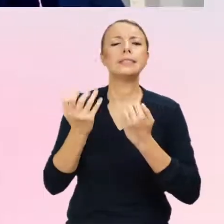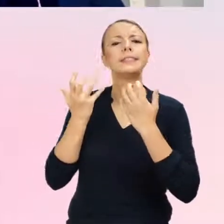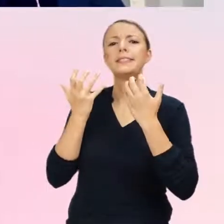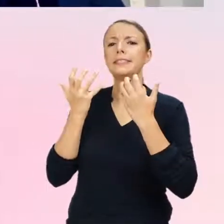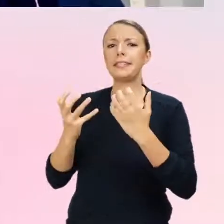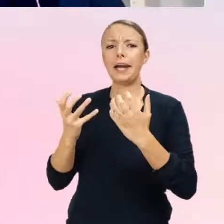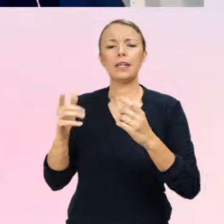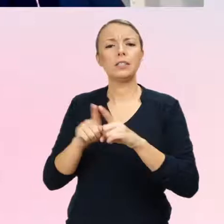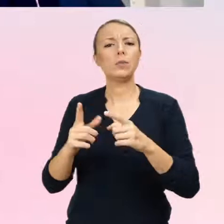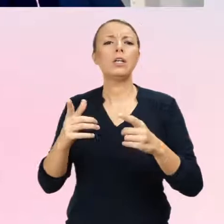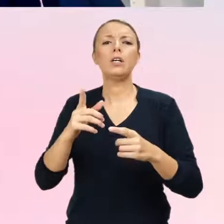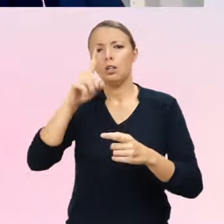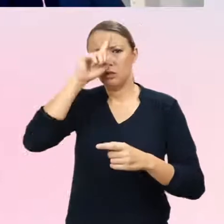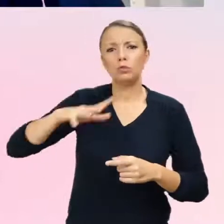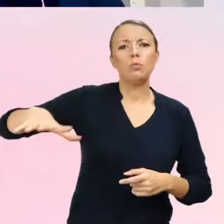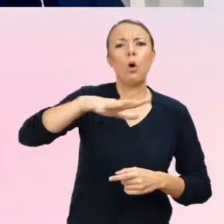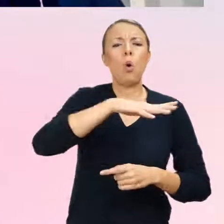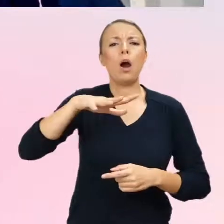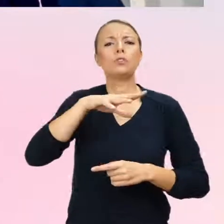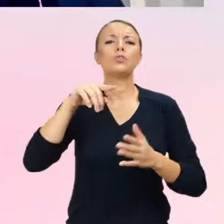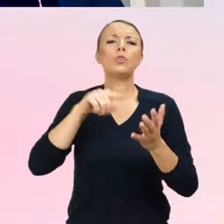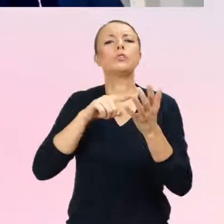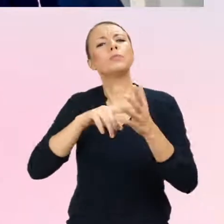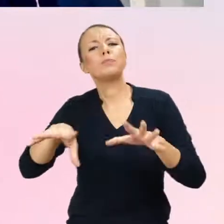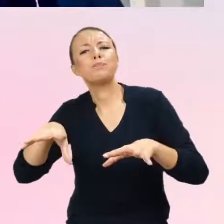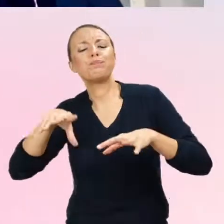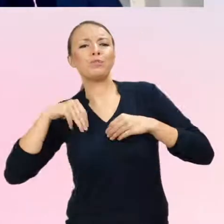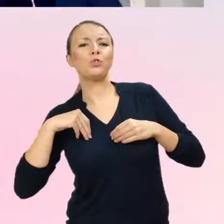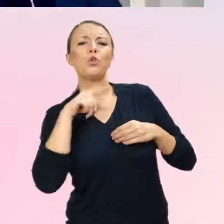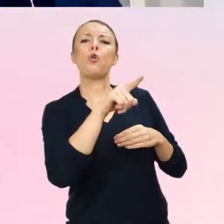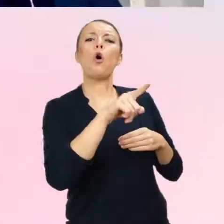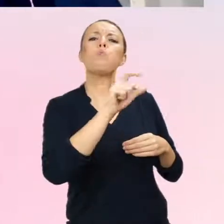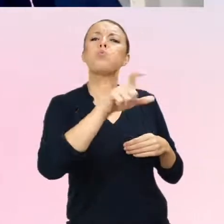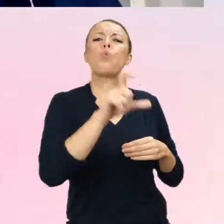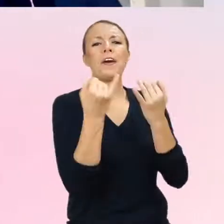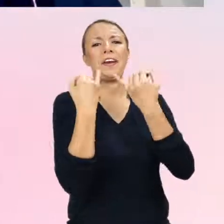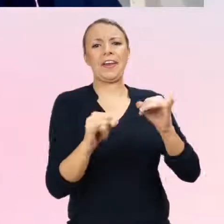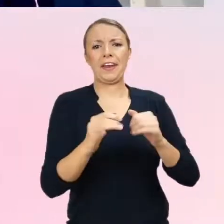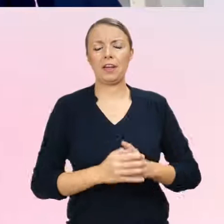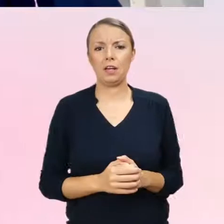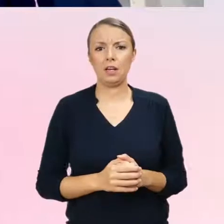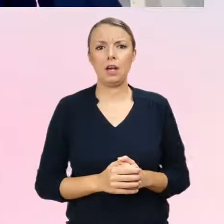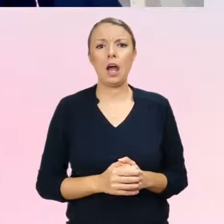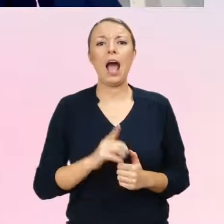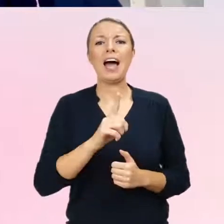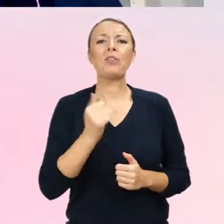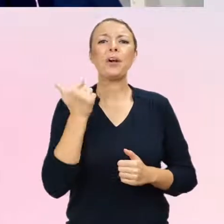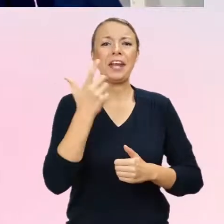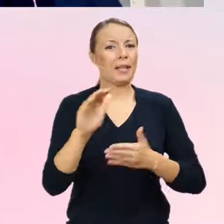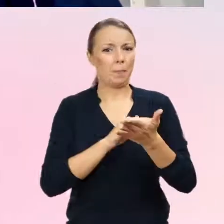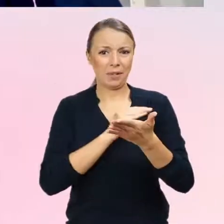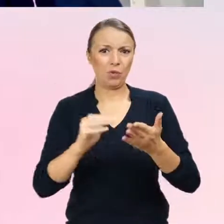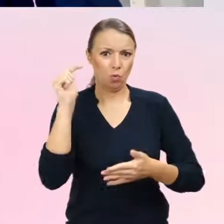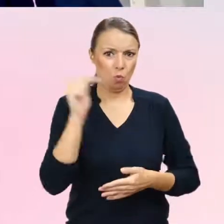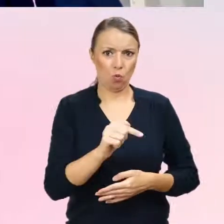i akceptacji jako osoba odczuwanej płci. I tutaj ta niezgodność musi trwać stale przez co najmniej kilka miesięcy, a